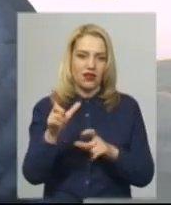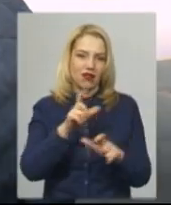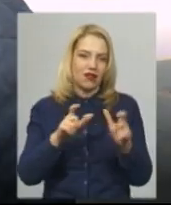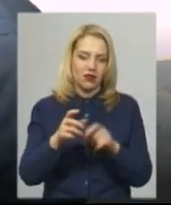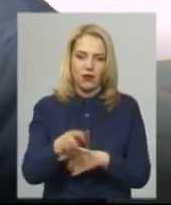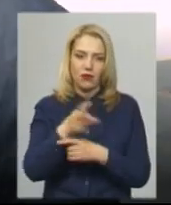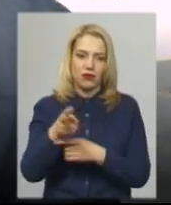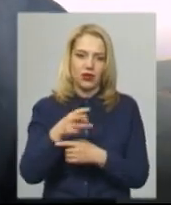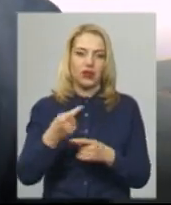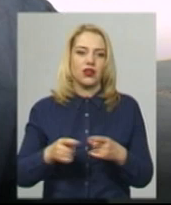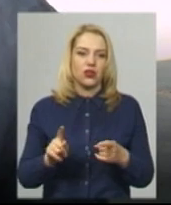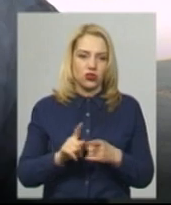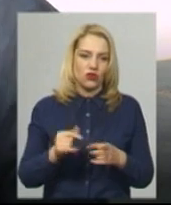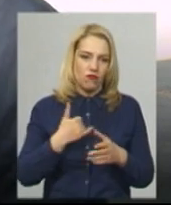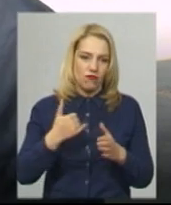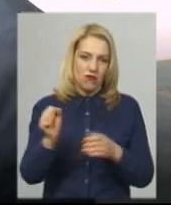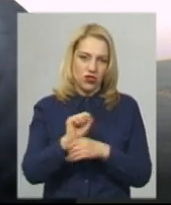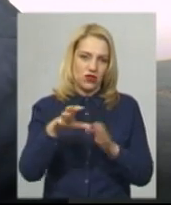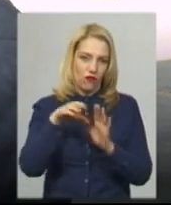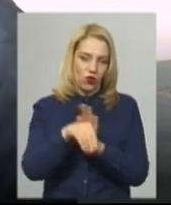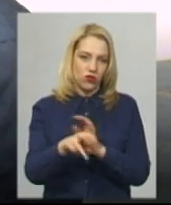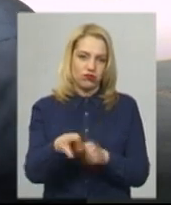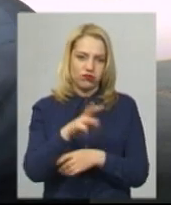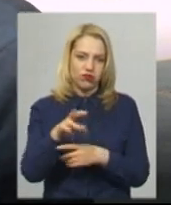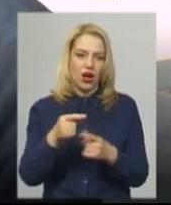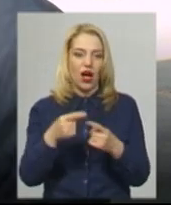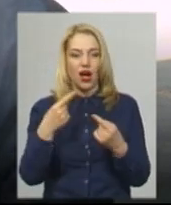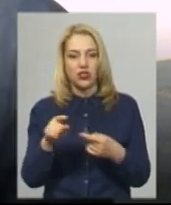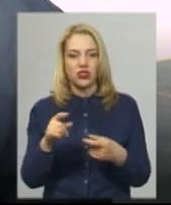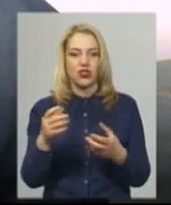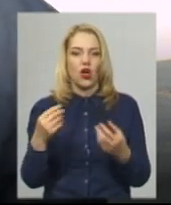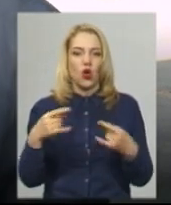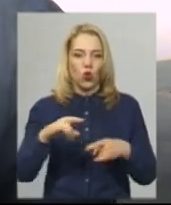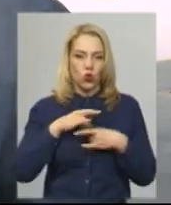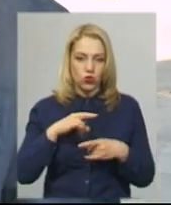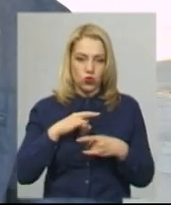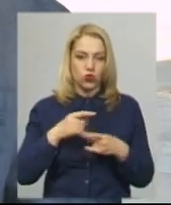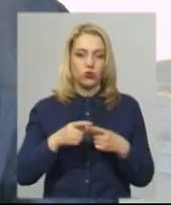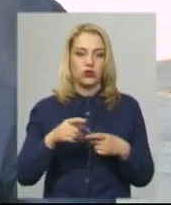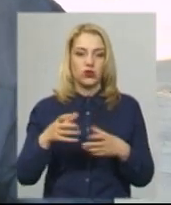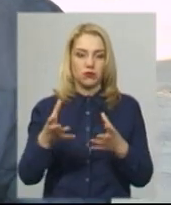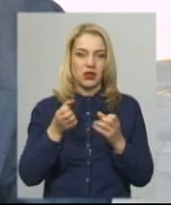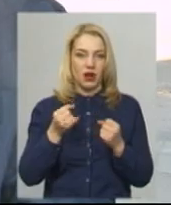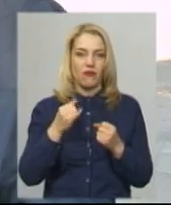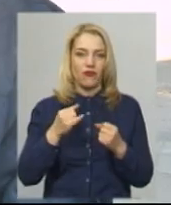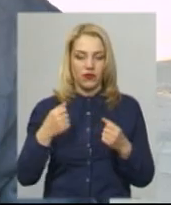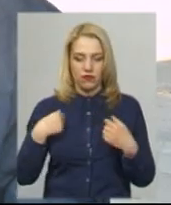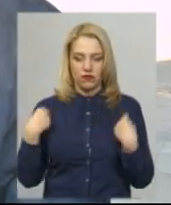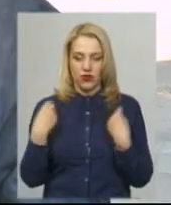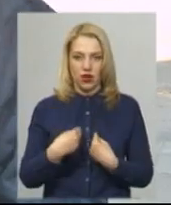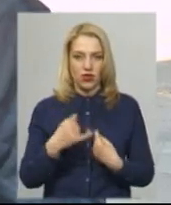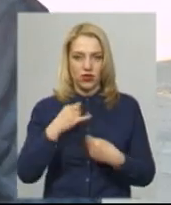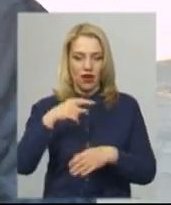обробляти в машині, в мене є в машині. А те, остальне костюм, все, ми тримаємо в лікарні. Коли виїжджаємо, ми